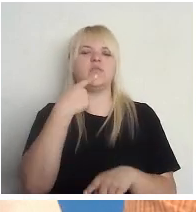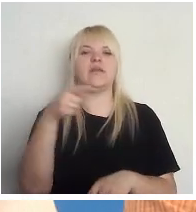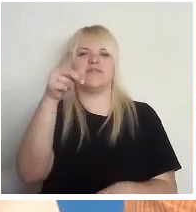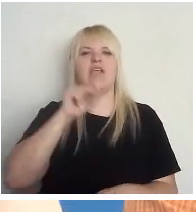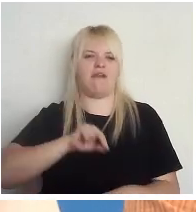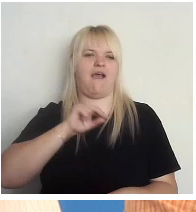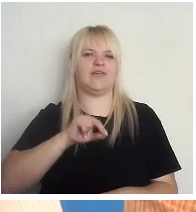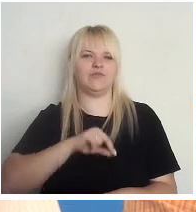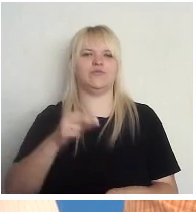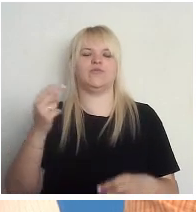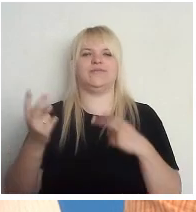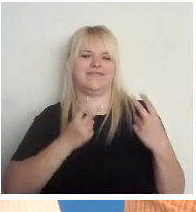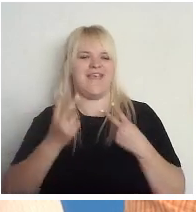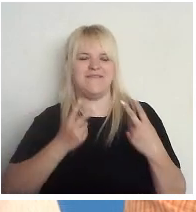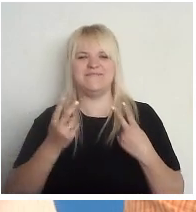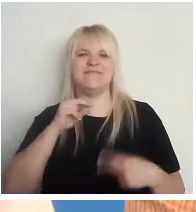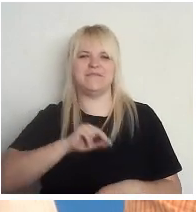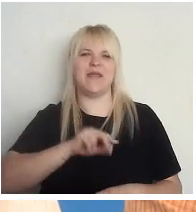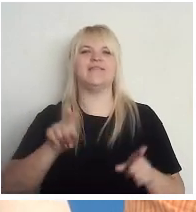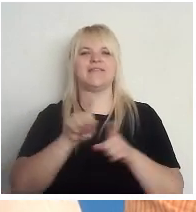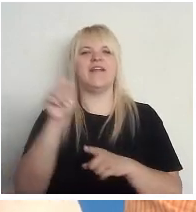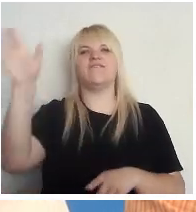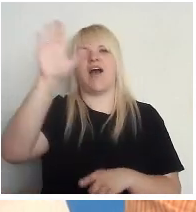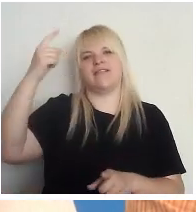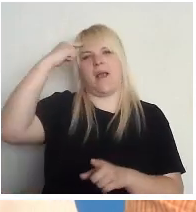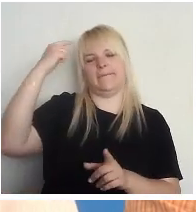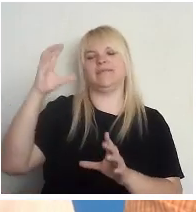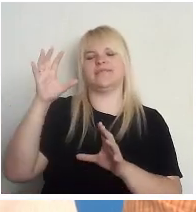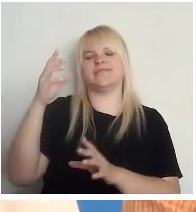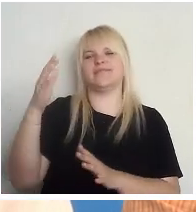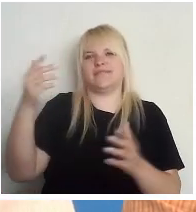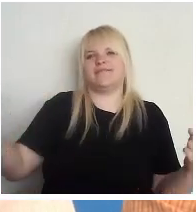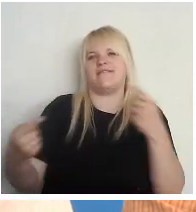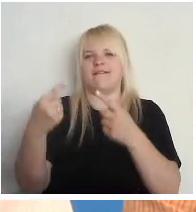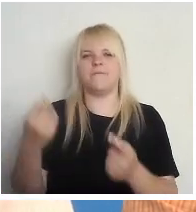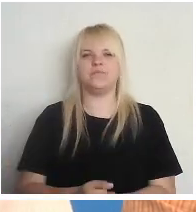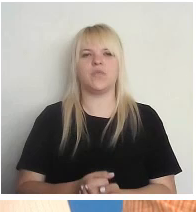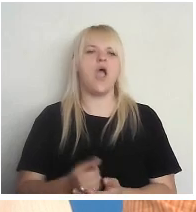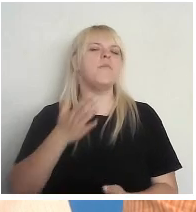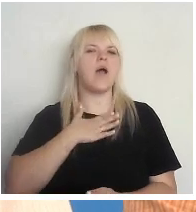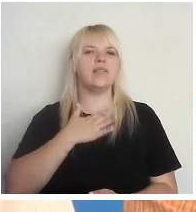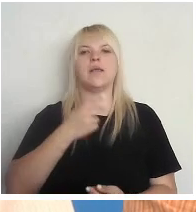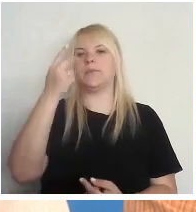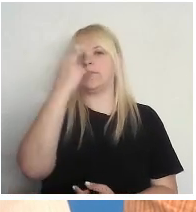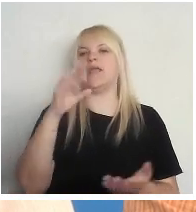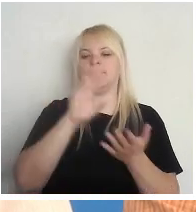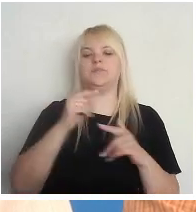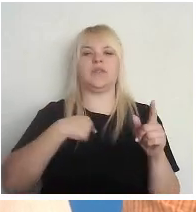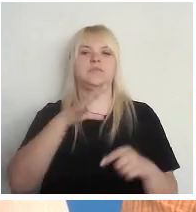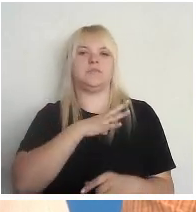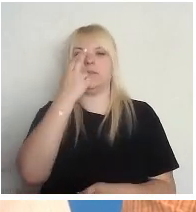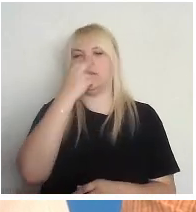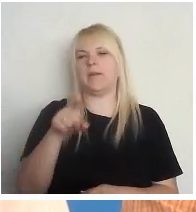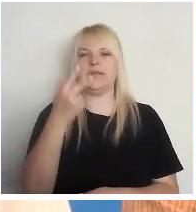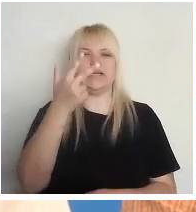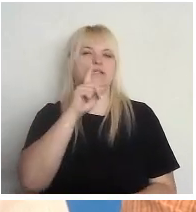temperaments un valstiskuma apziņa. Es pēc savas pieredzes esmu pamanījis trīs jauniešu tipus, kuri